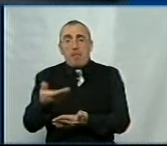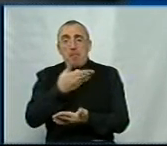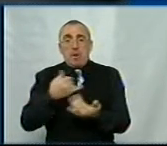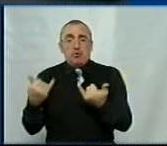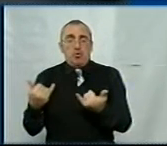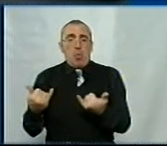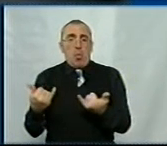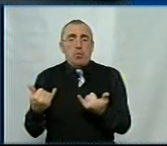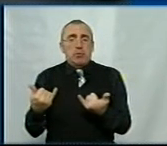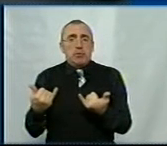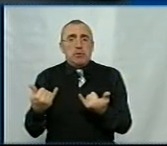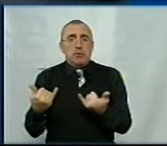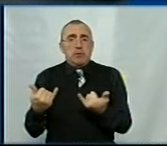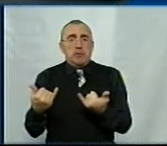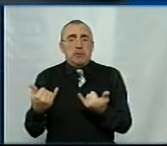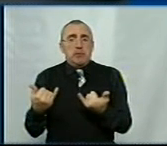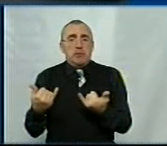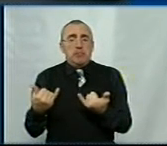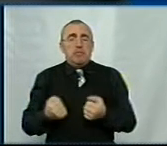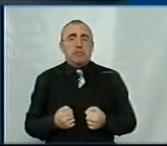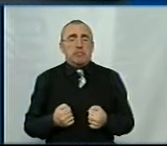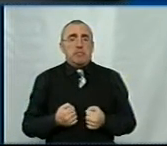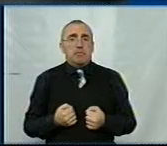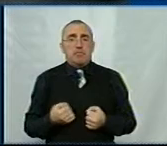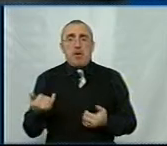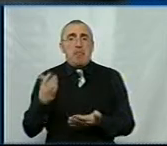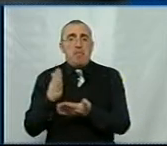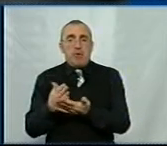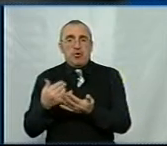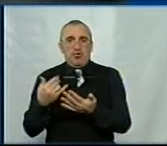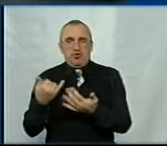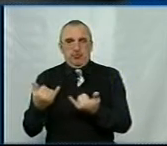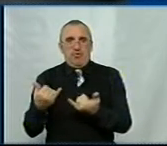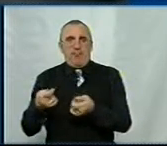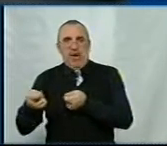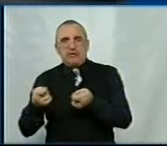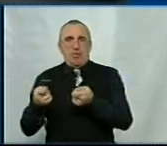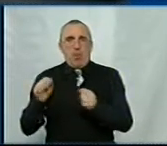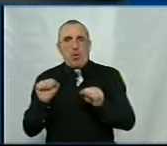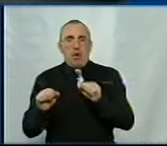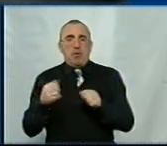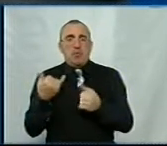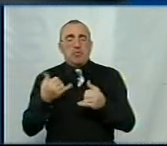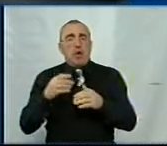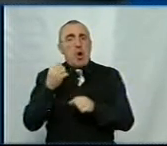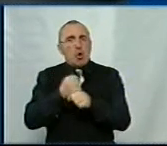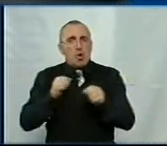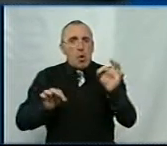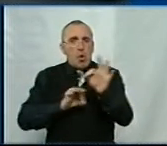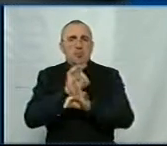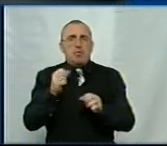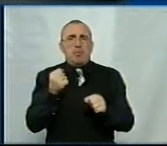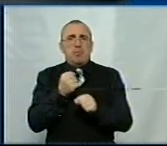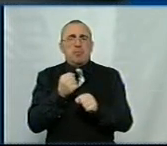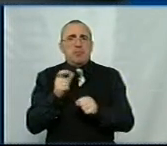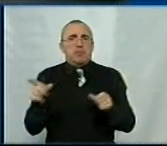маємо в розпорядженні. І треба розробляти з